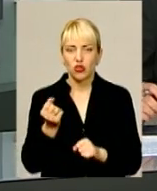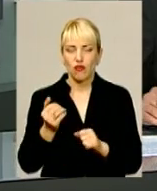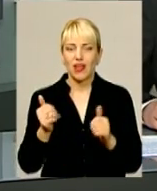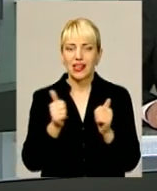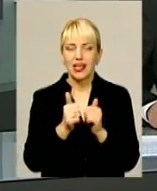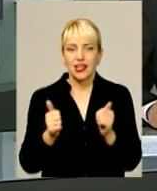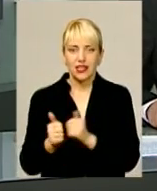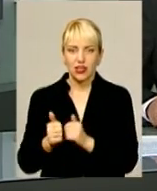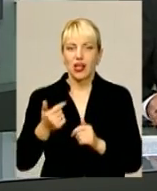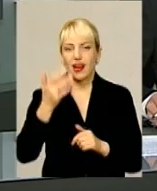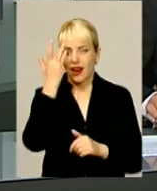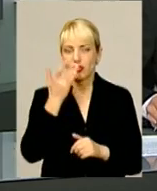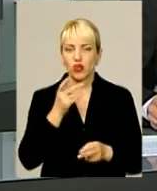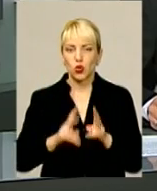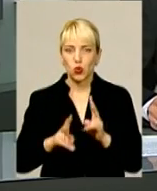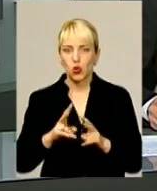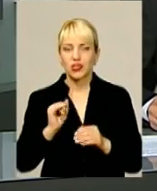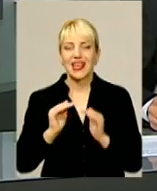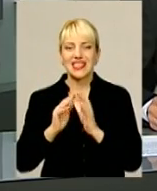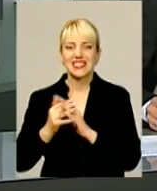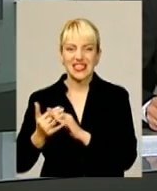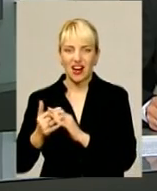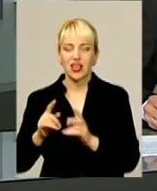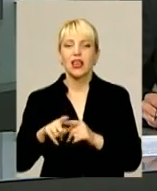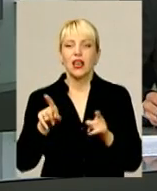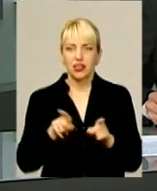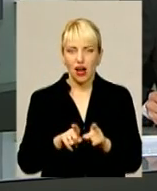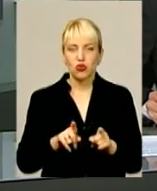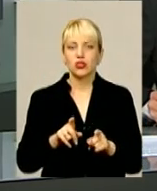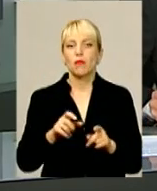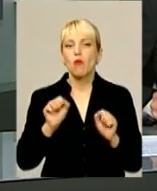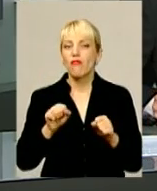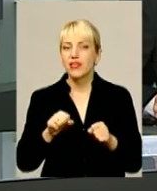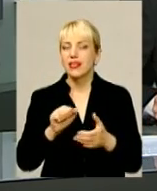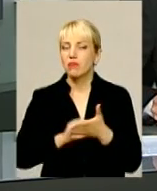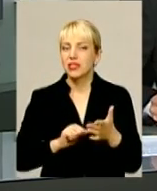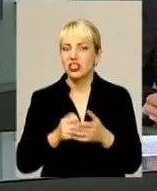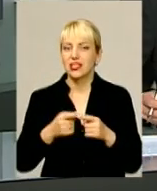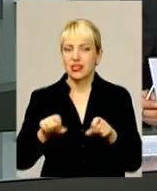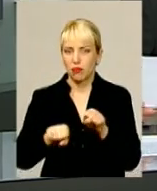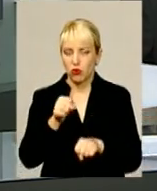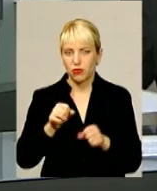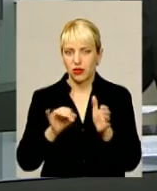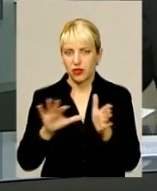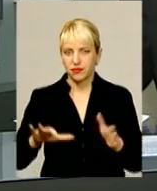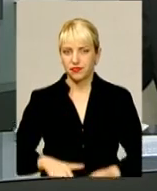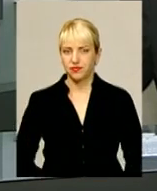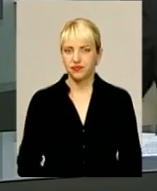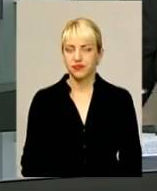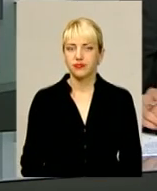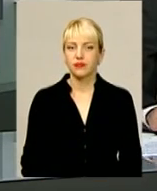кухню та сарай. Під час пожежі ніхто не постраждав. Ймовірна причина займання – коротке замикання електромережі.